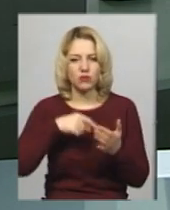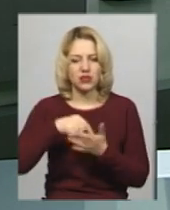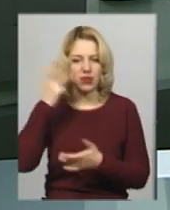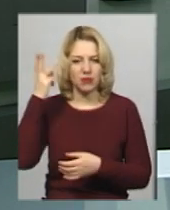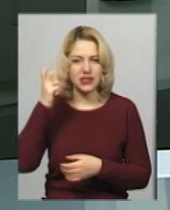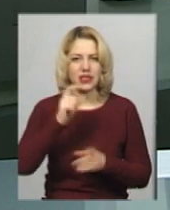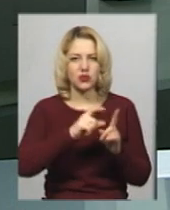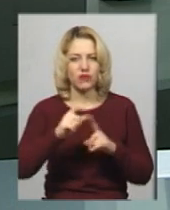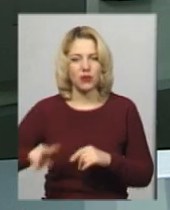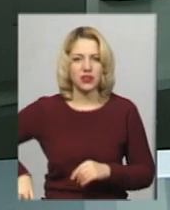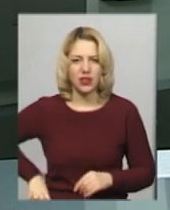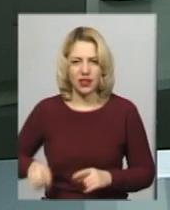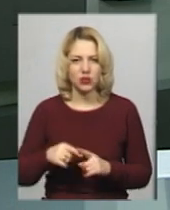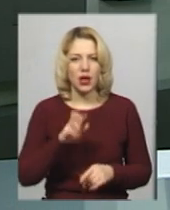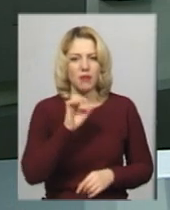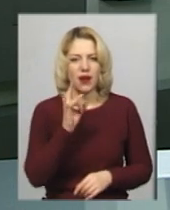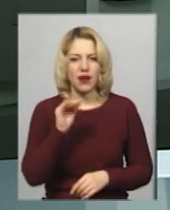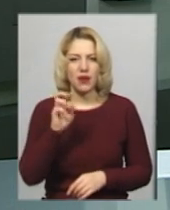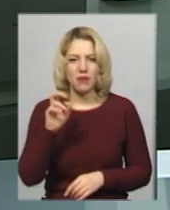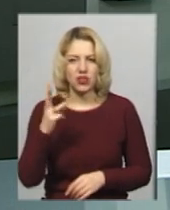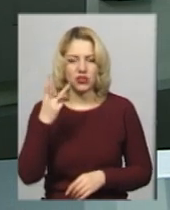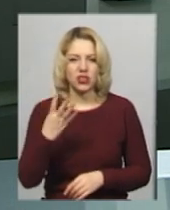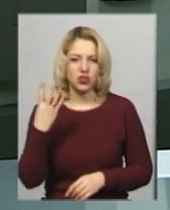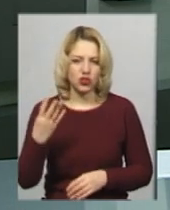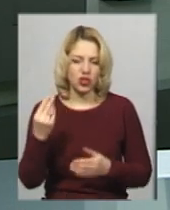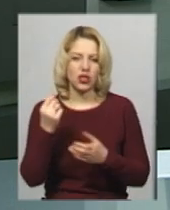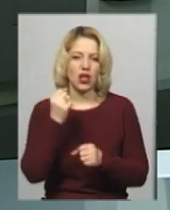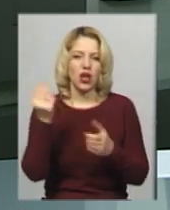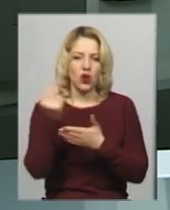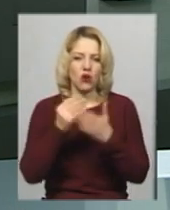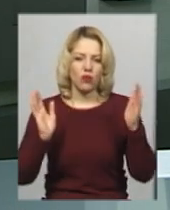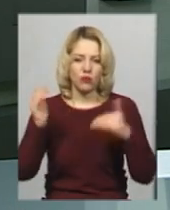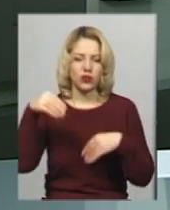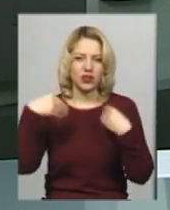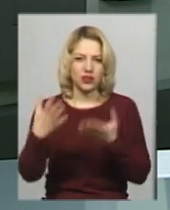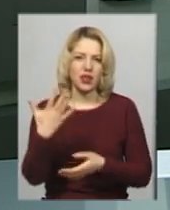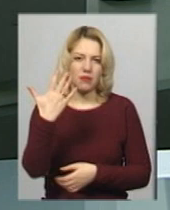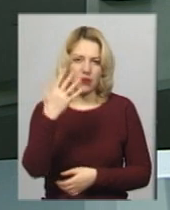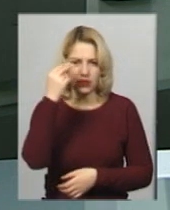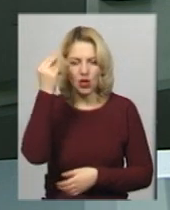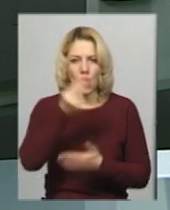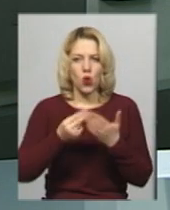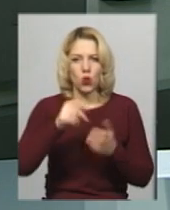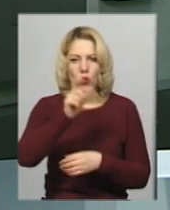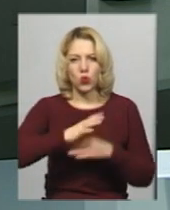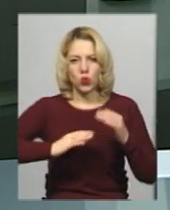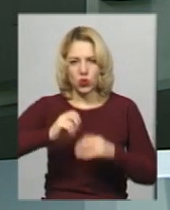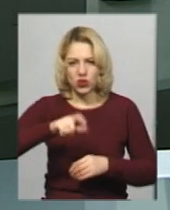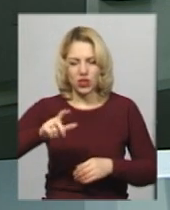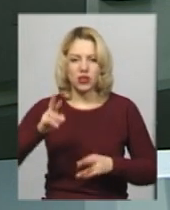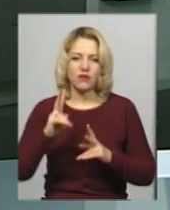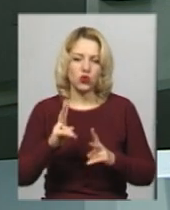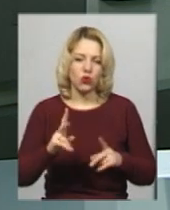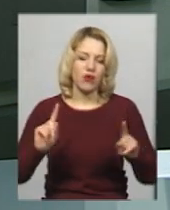музею Галини Барабаш, 34 роботи надали 5 художників села Самчики Старокостянтинівського району. Хто і як